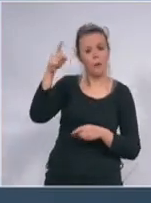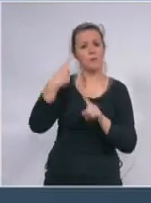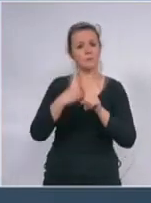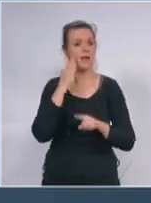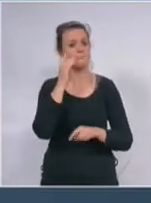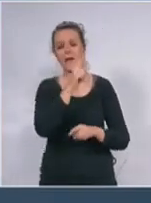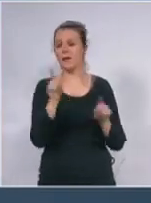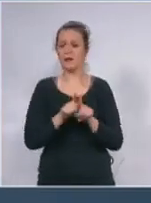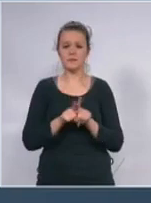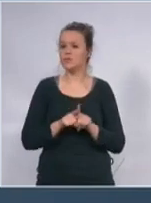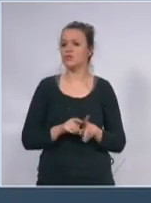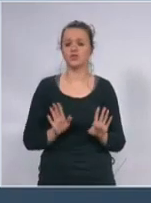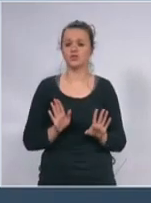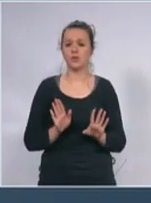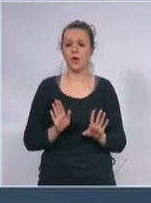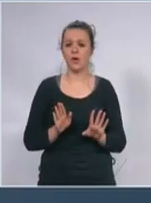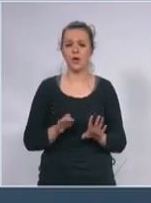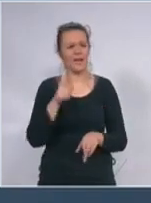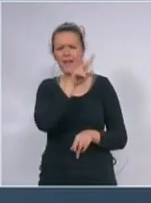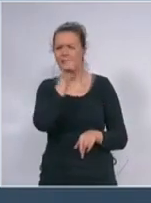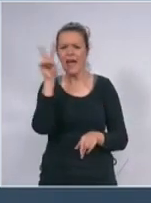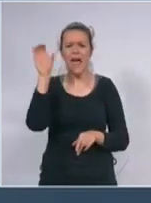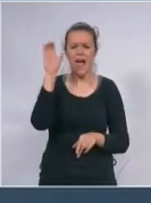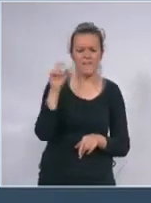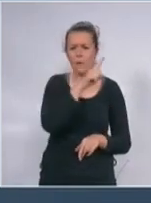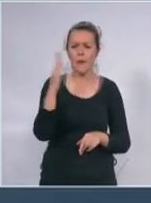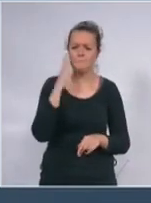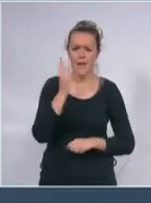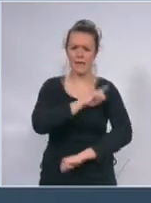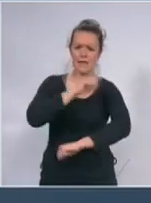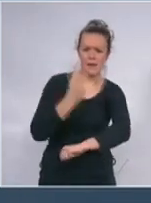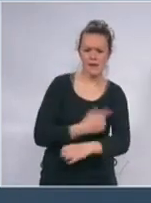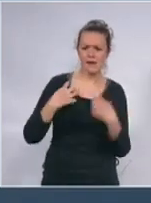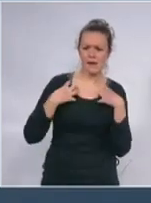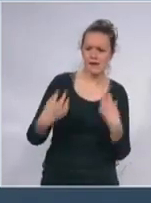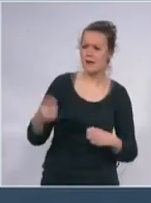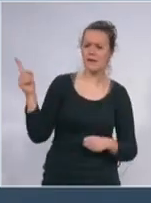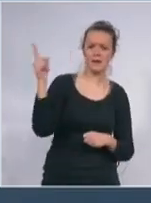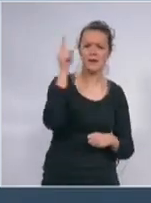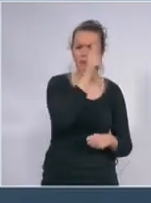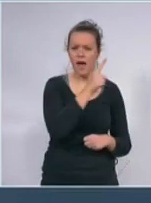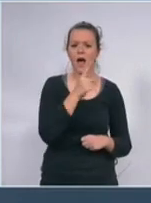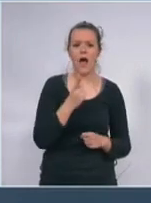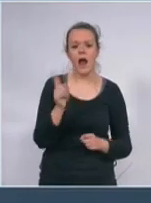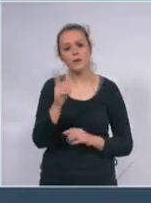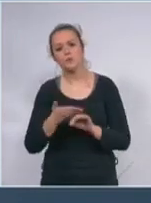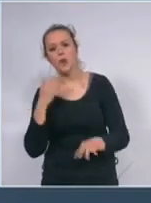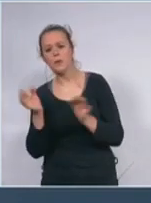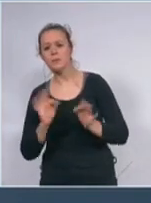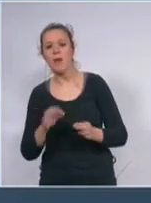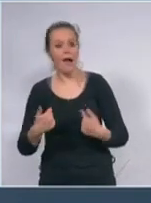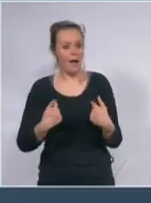američke države kao najmoćnije sile sveta mi smo u ovom trenutku najbolje se držimo po tom pitanju snabdevanja